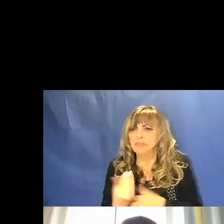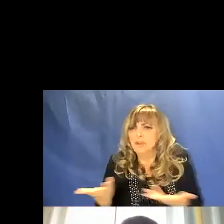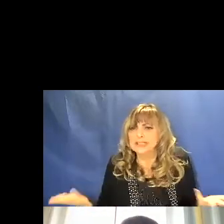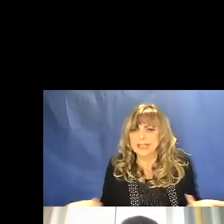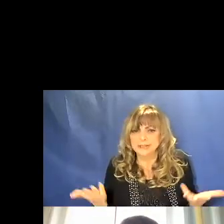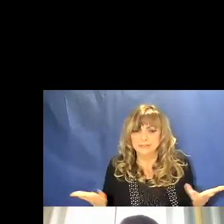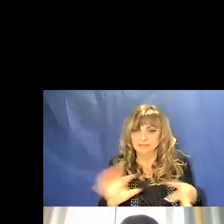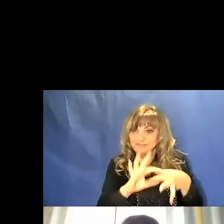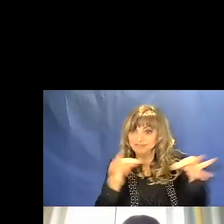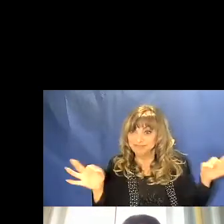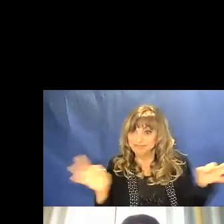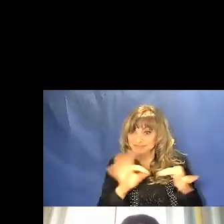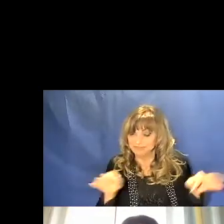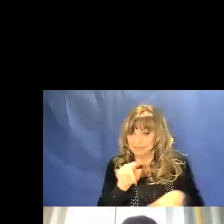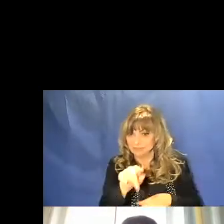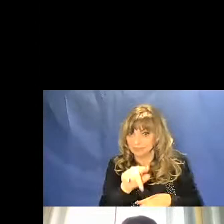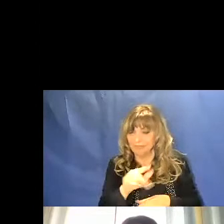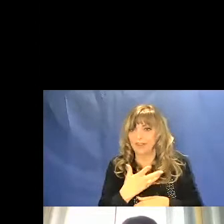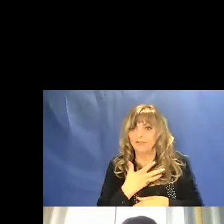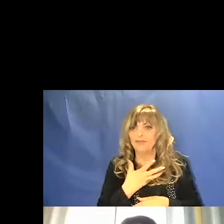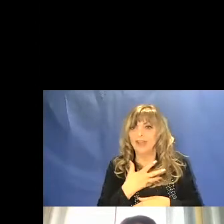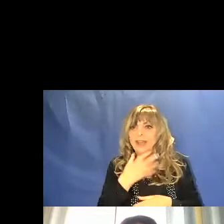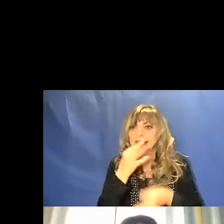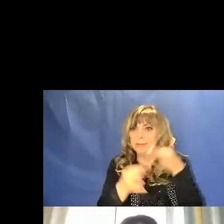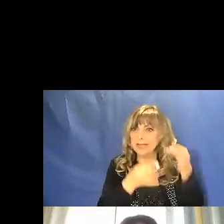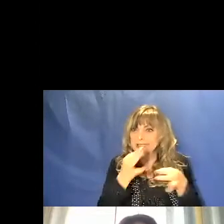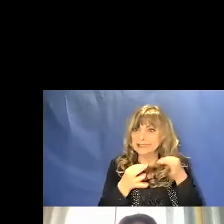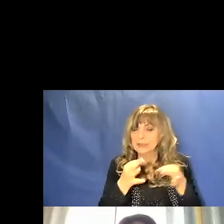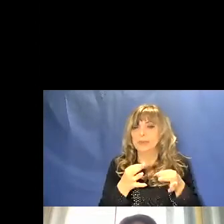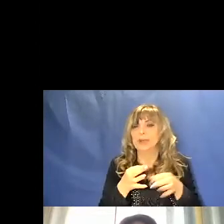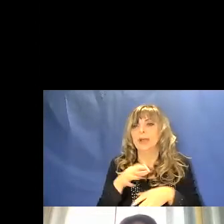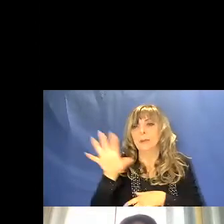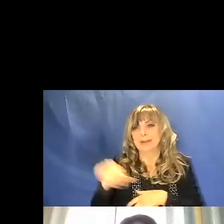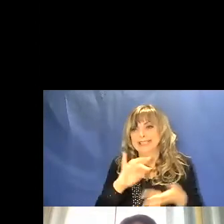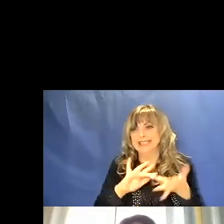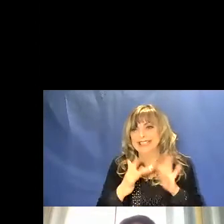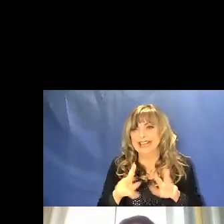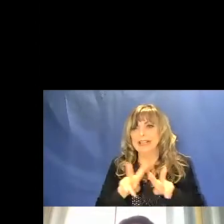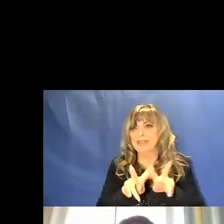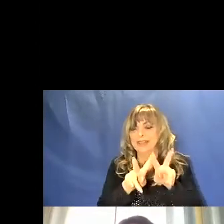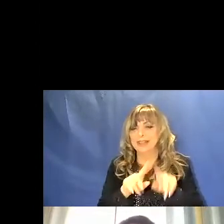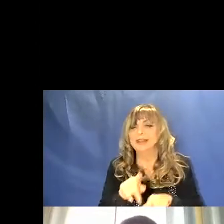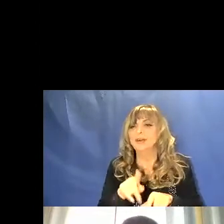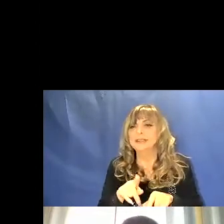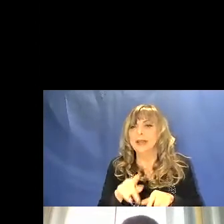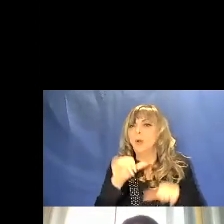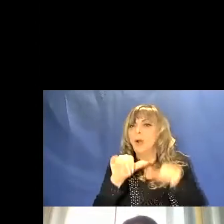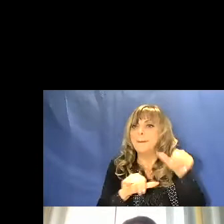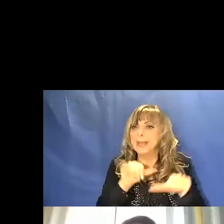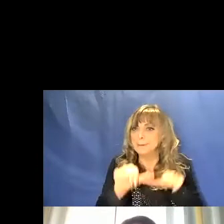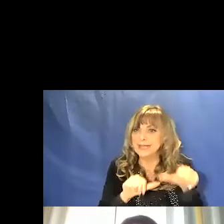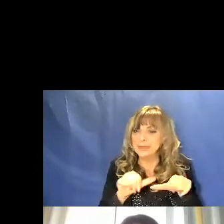definizione, ora io l'ho presa da Wikipedia, leggiamo che un'onda è una perturbazione,